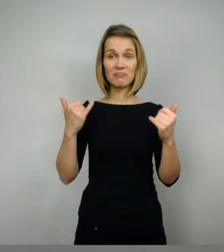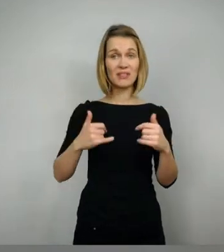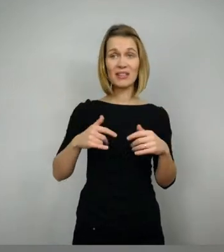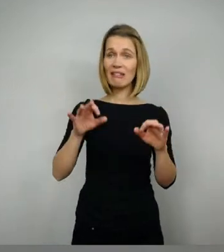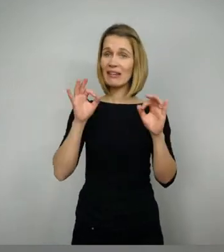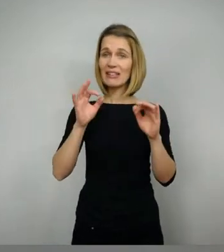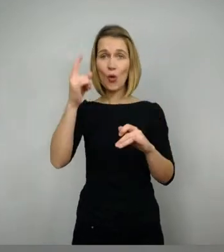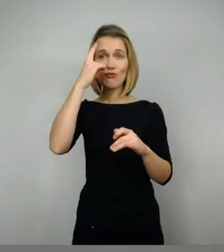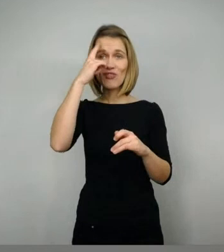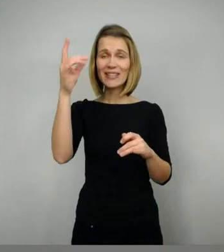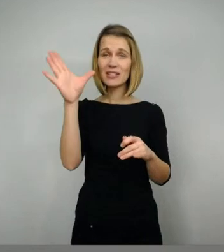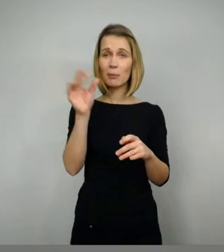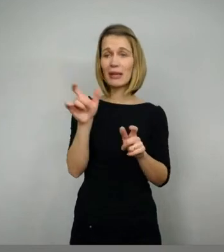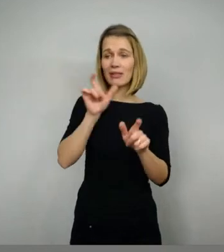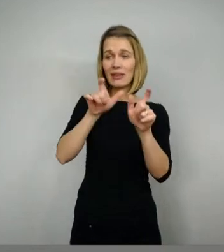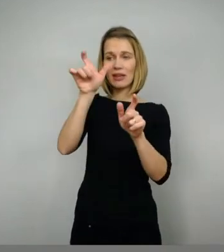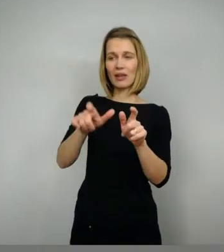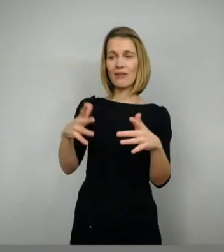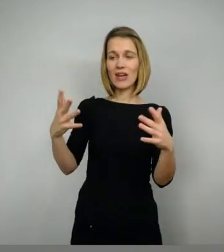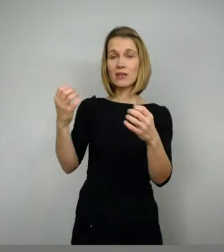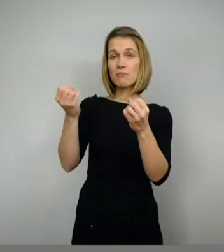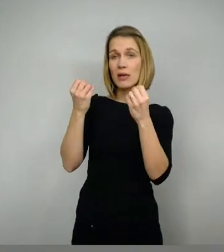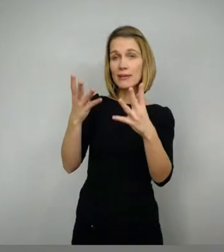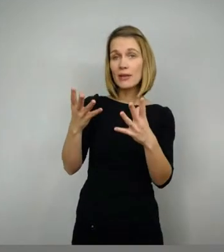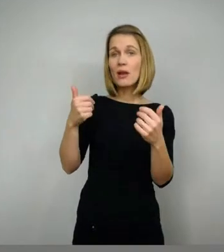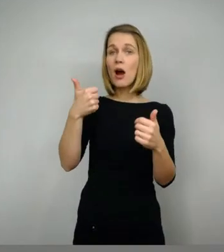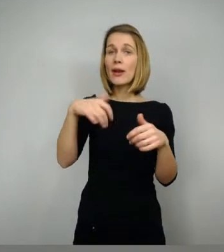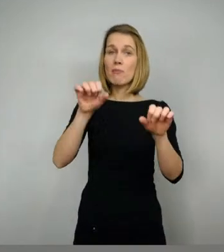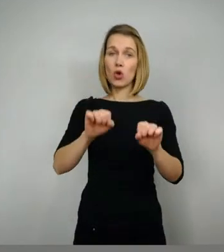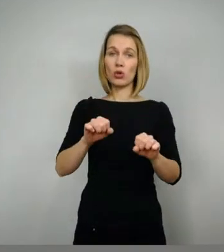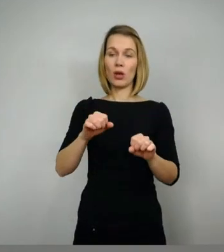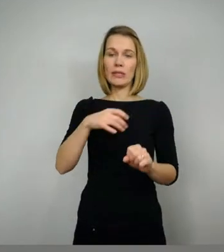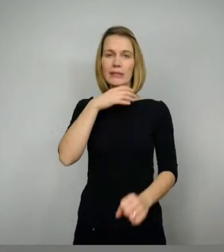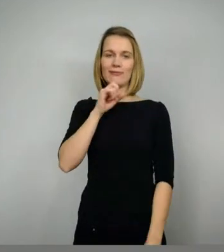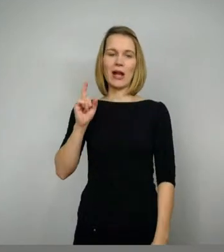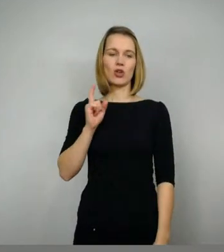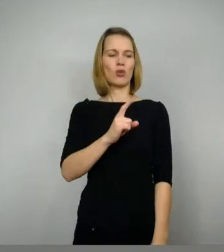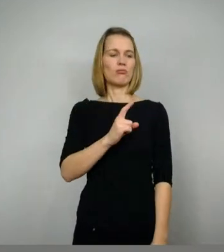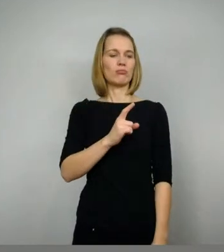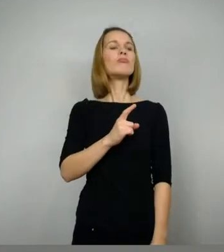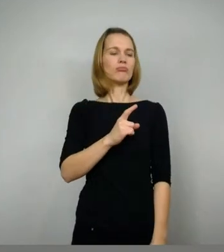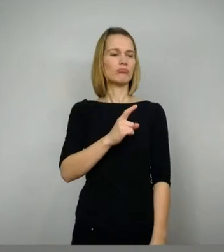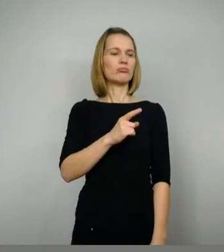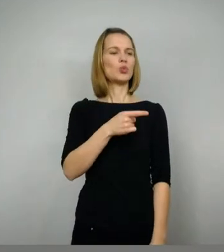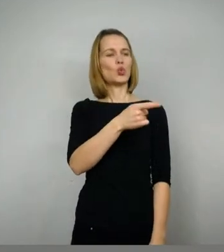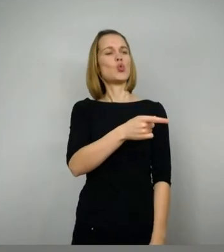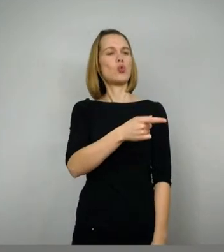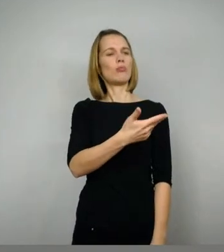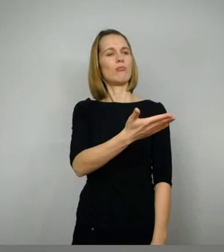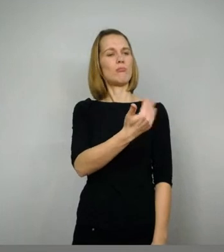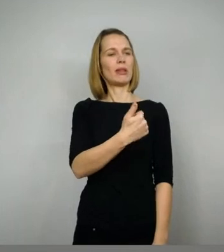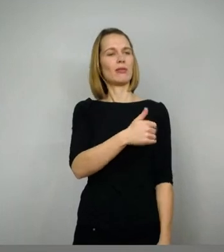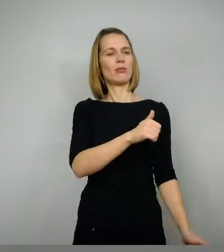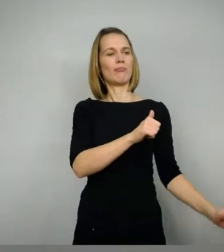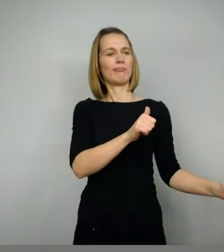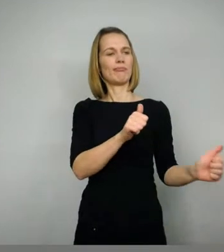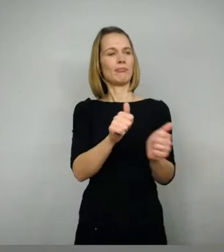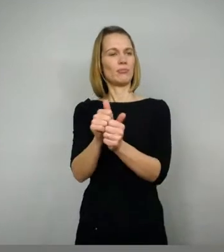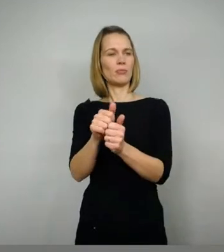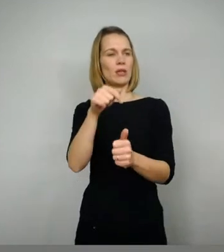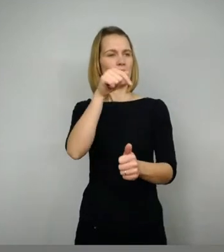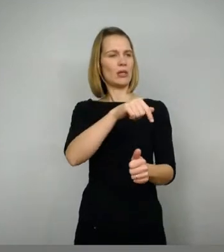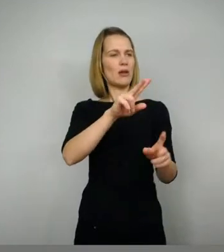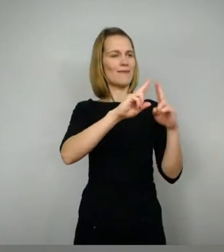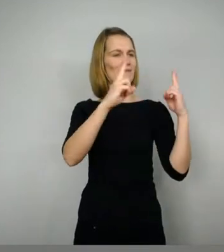passiert ist. Eine Möglichkeit, es kam ein Zwerg und hat gesagt, Dietrich, Berner, komm mit mir, du gehörst nicht mehr in diese Welt.